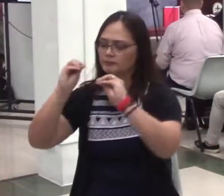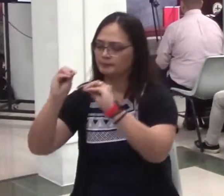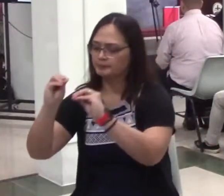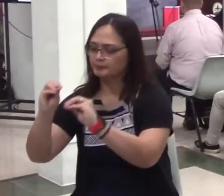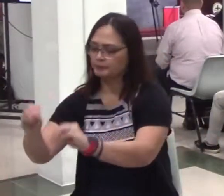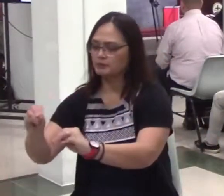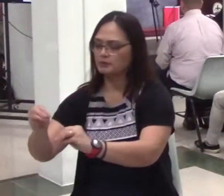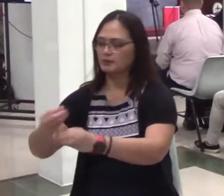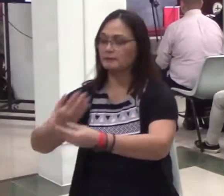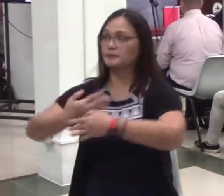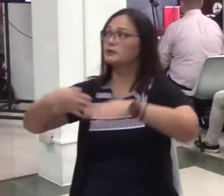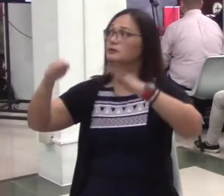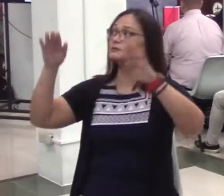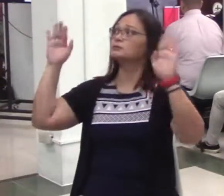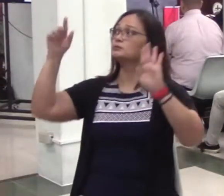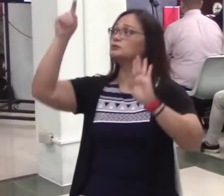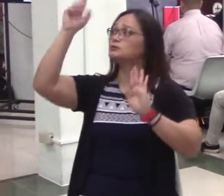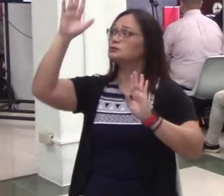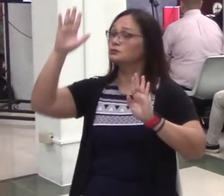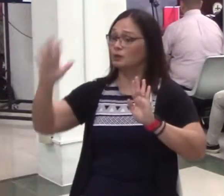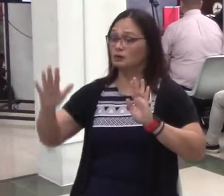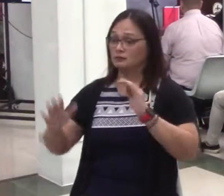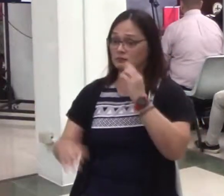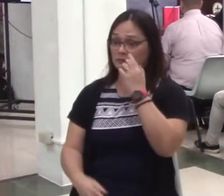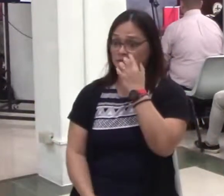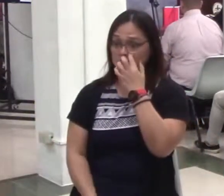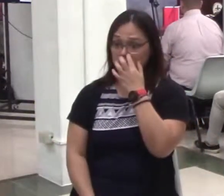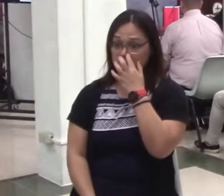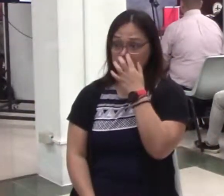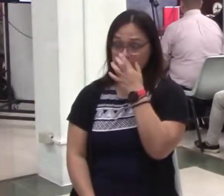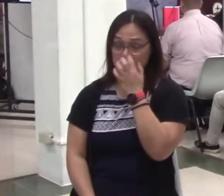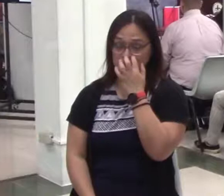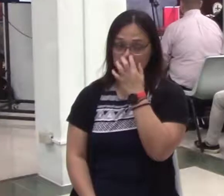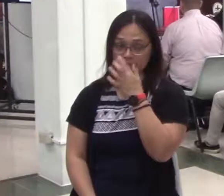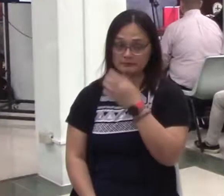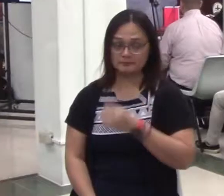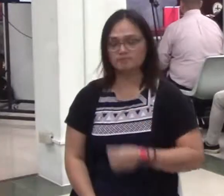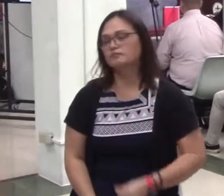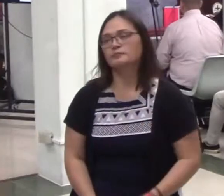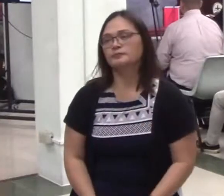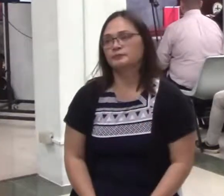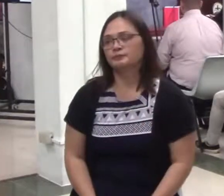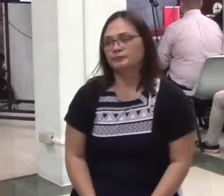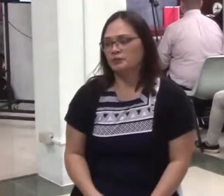kasi wala namang tayo pagmamalaki sa riches natin that can equal God's riches.